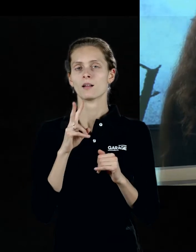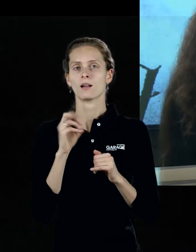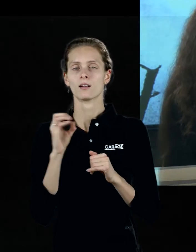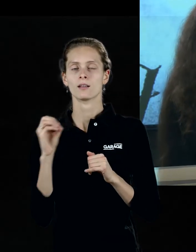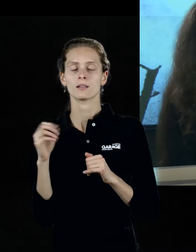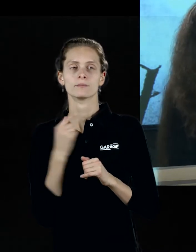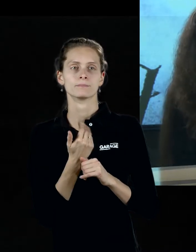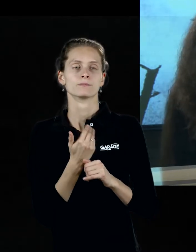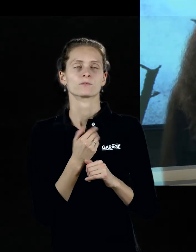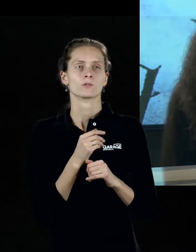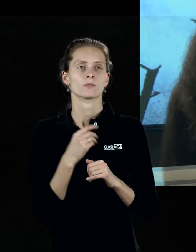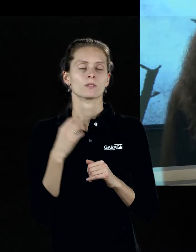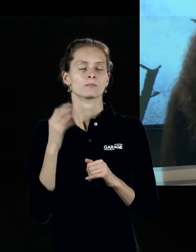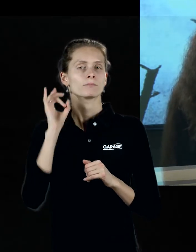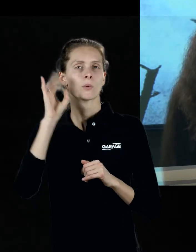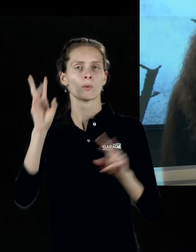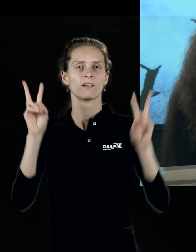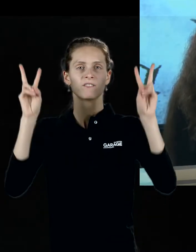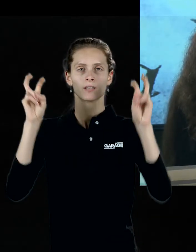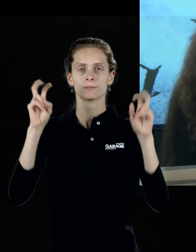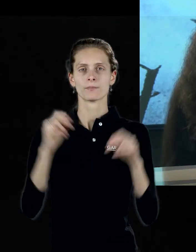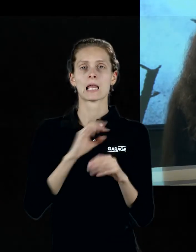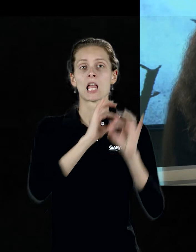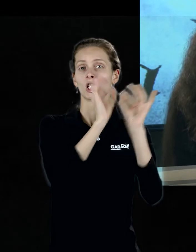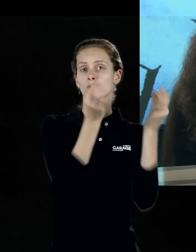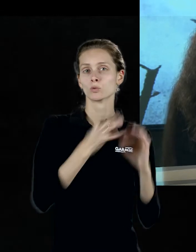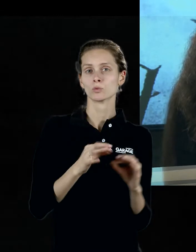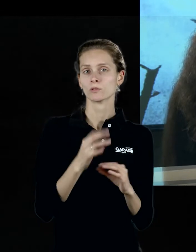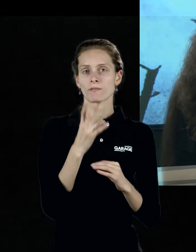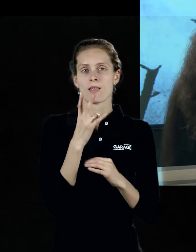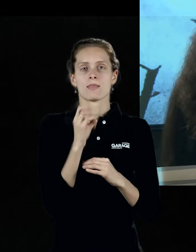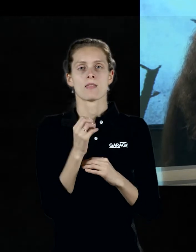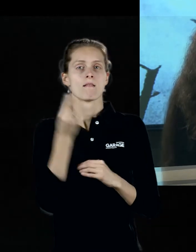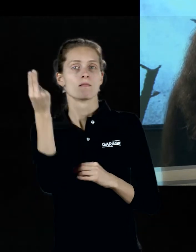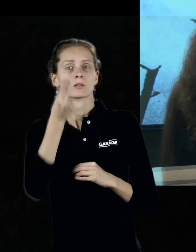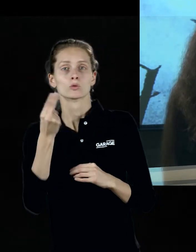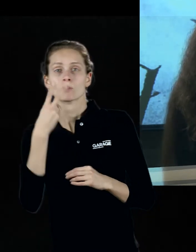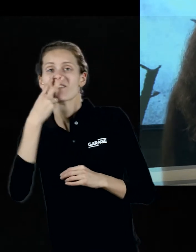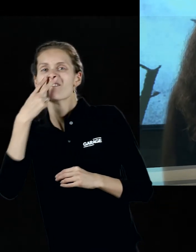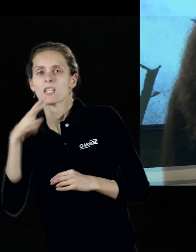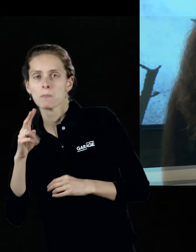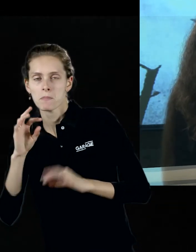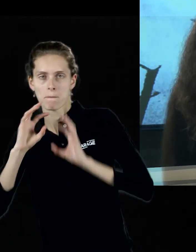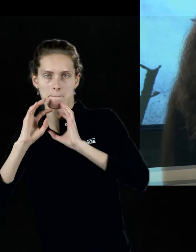из его знаменитых афоризмов, звучит так, что искусство не рисует видимый мир, искусство делает видимым незримое,